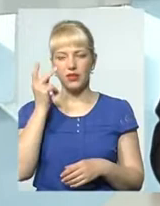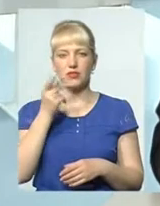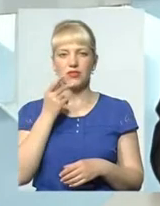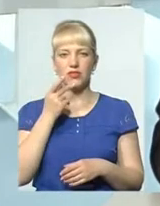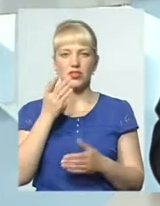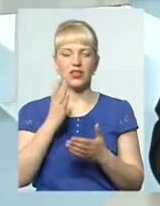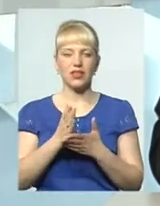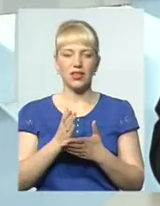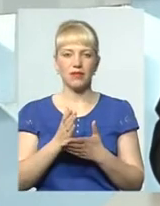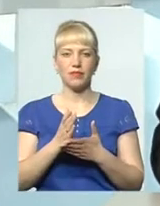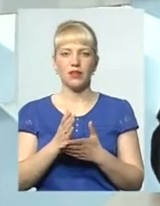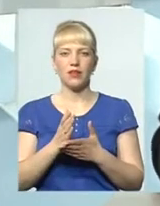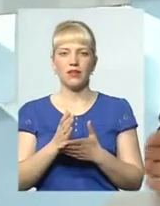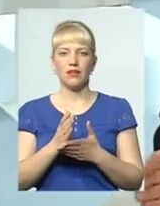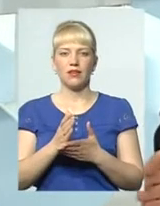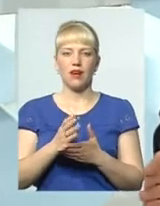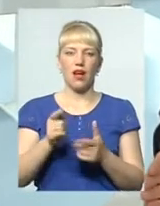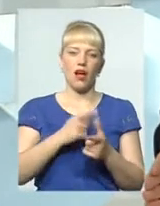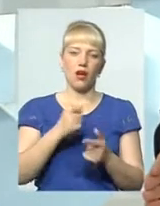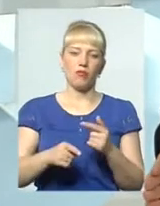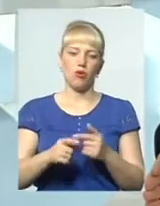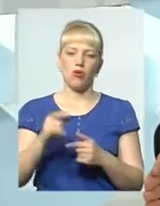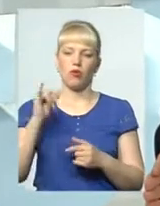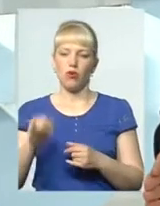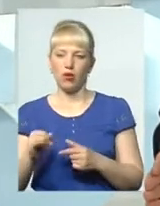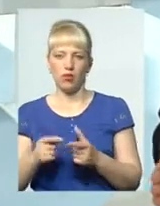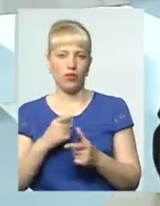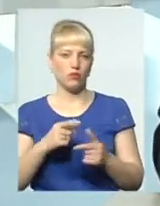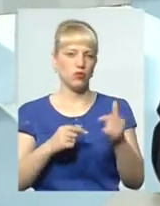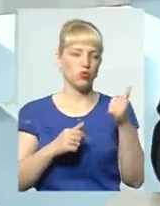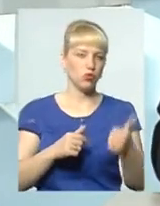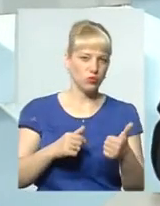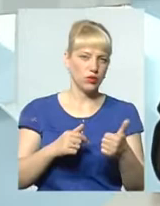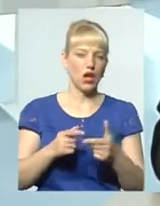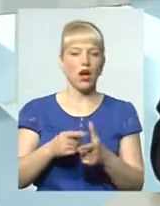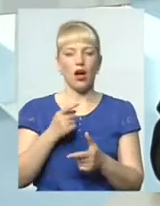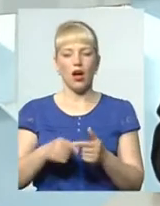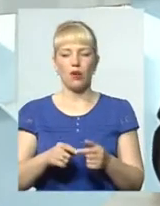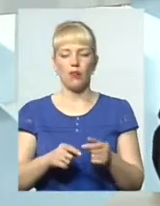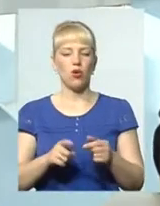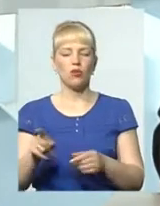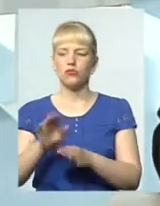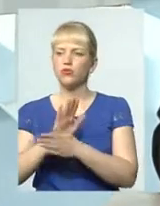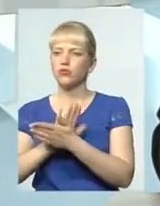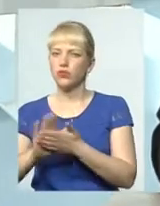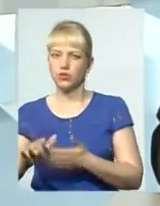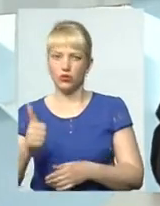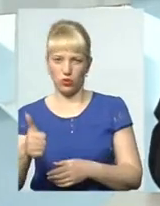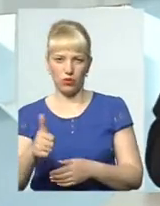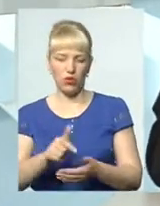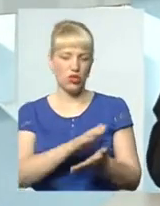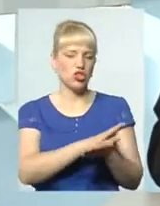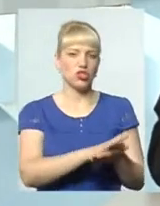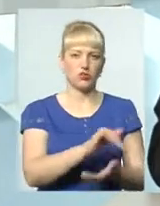крайності. Тобто, або одне погане, друге добре, або одне добре зовсім, а друге зовсім погане.